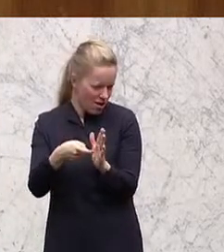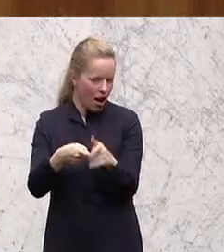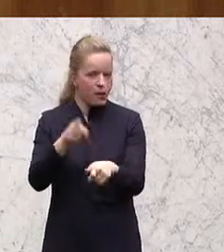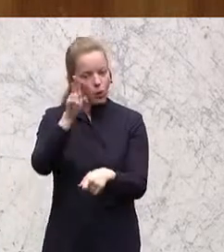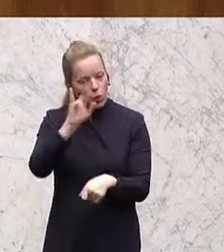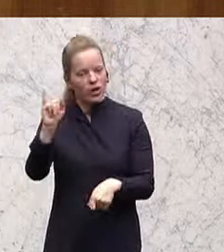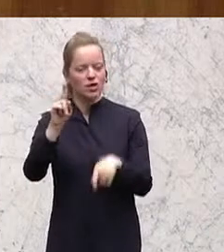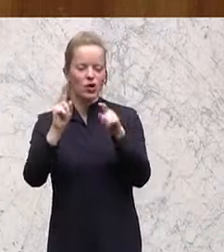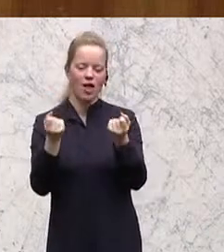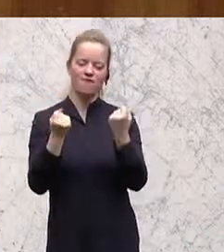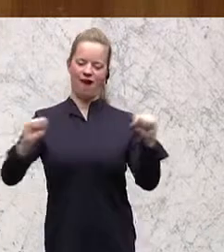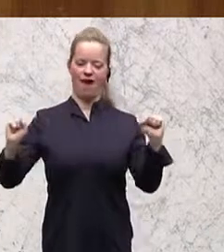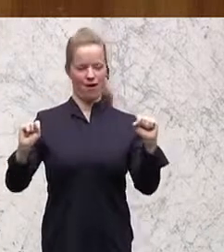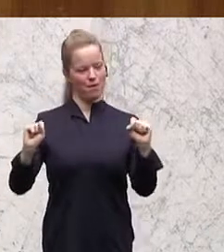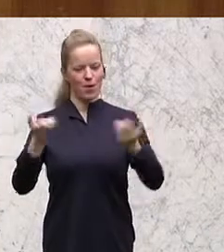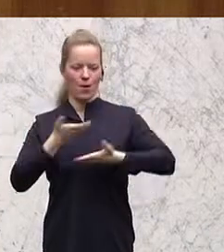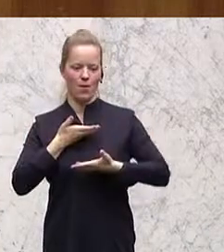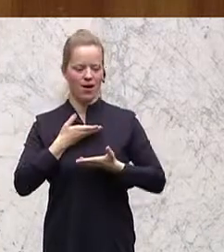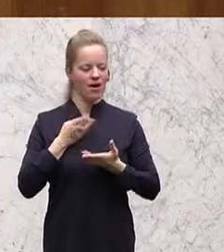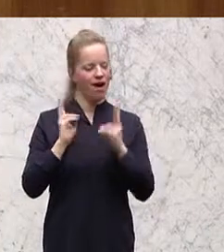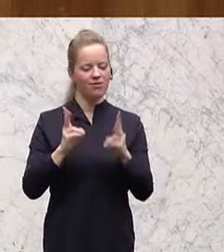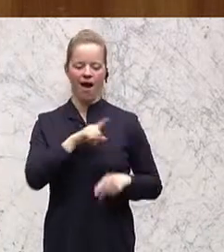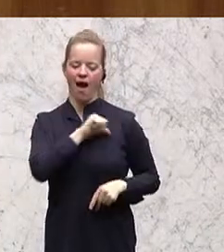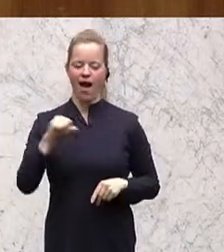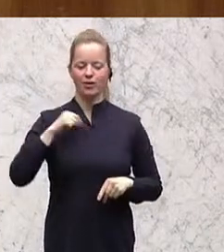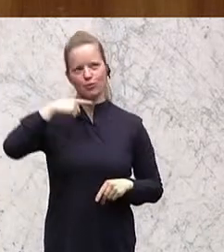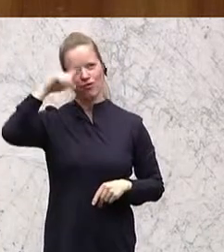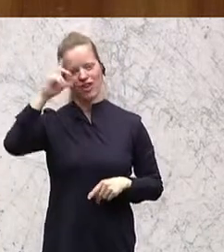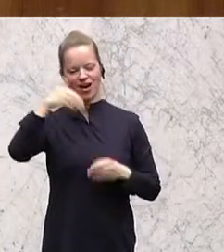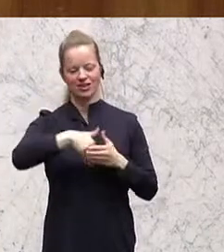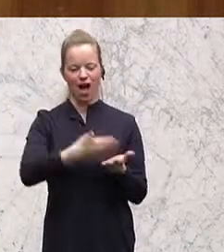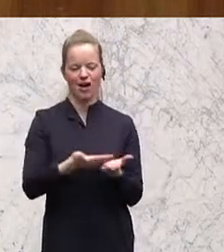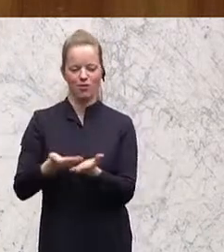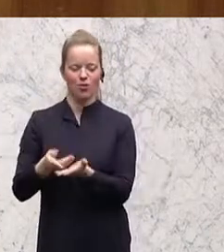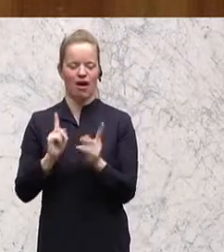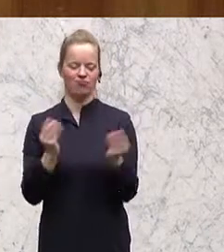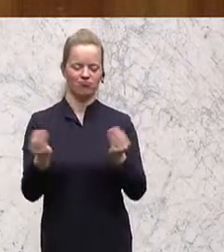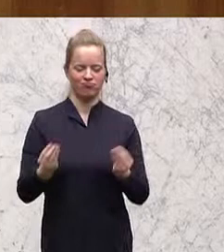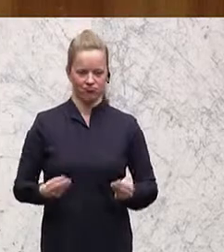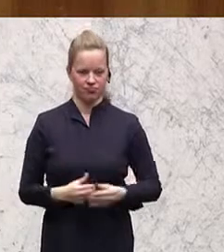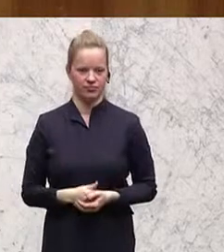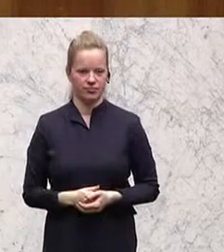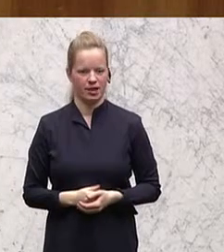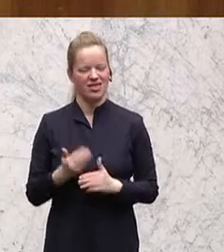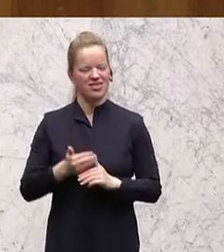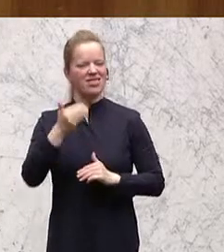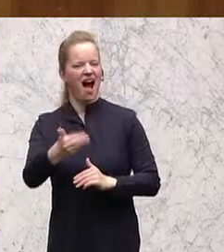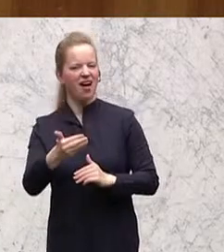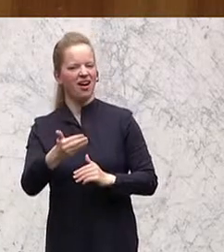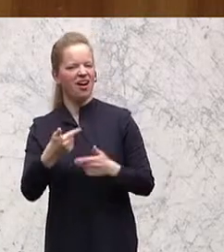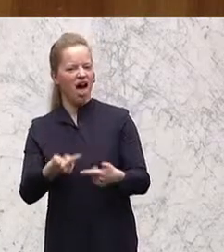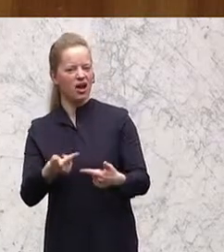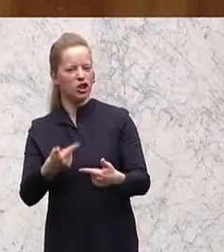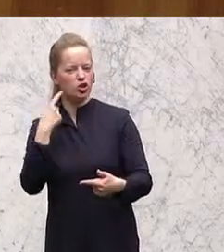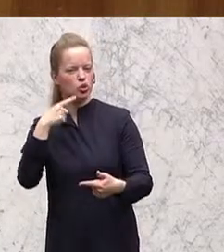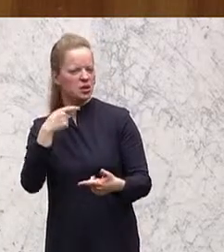um weit an der eigenen Profilbildung zu arbeiten. Das System der nachgelagerten Studiengebühren funktioniert so, dass man zuerst einen zinsfreien Kredit kriegt